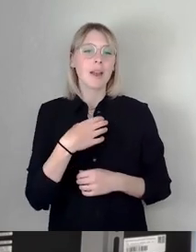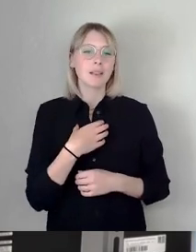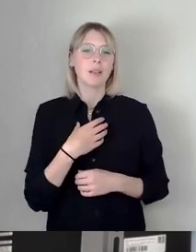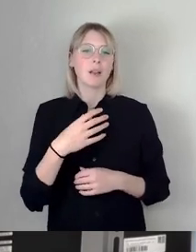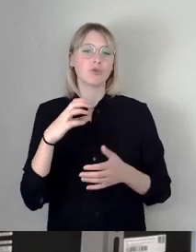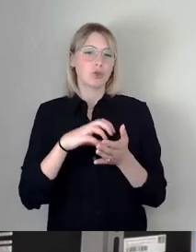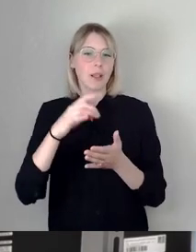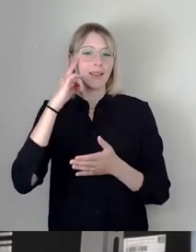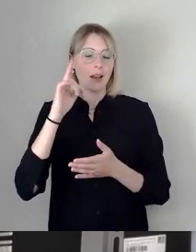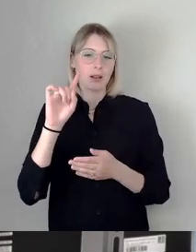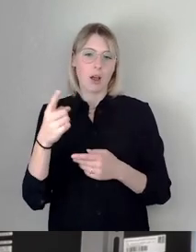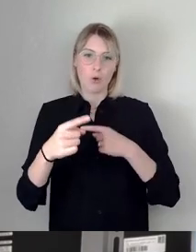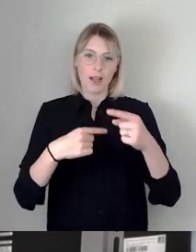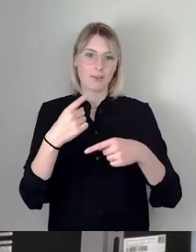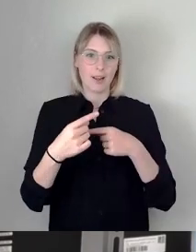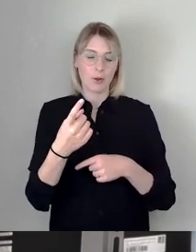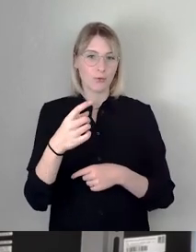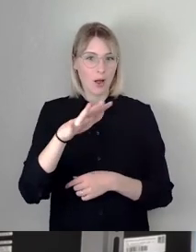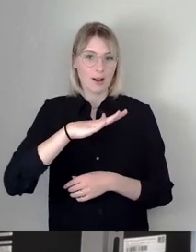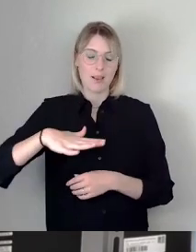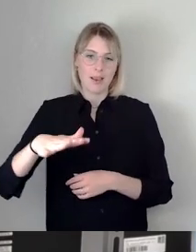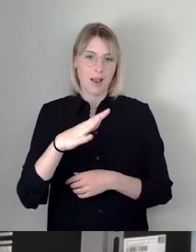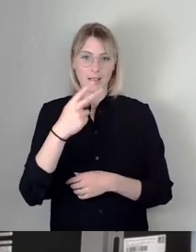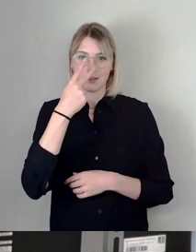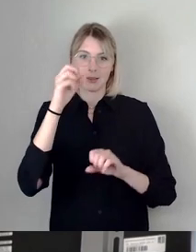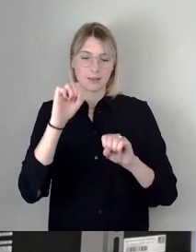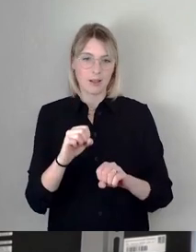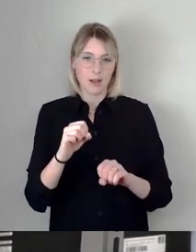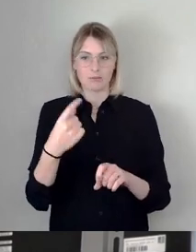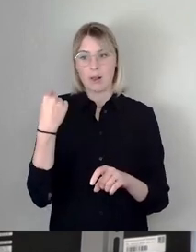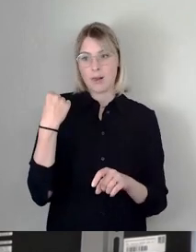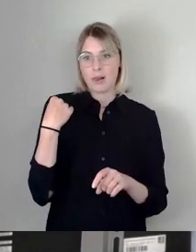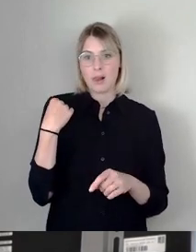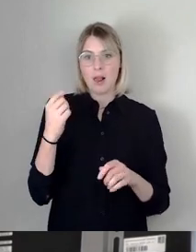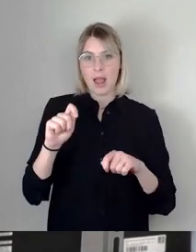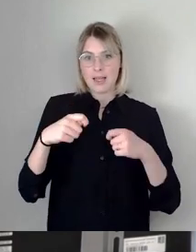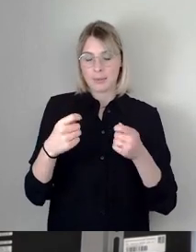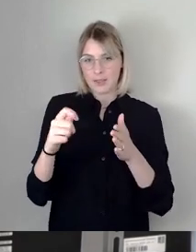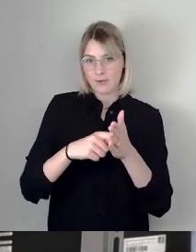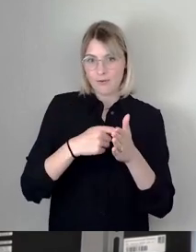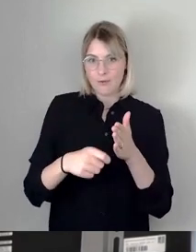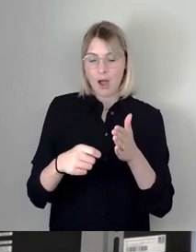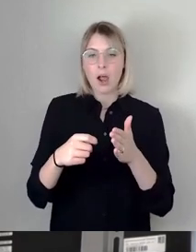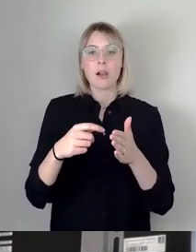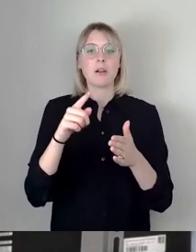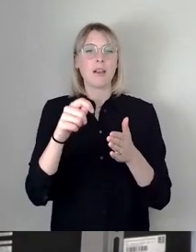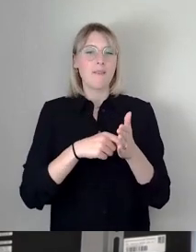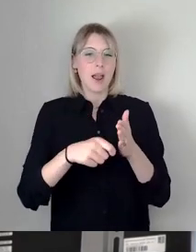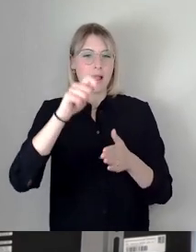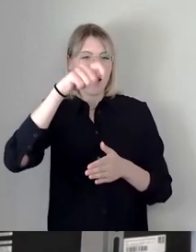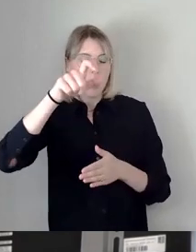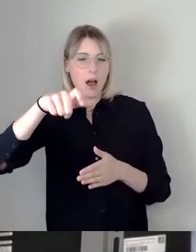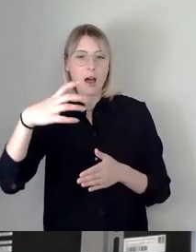Land widerspiegelt. Das Ergebnis vom vergangenen Sonntag zeigt deutlich, dass sich die Wählerinnen und Wähler für mehr Vielfalt und eine